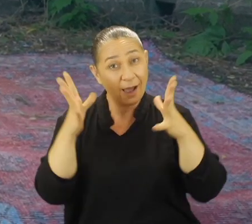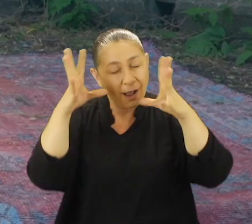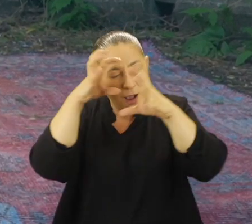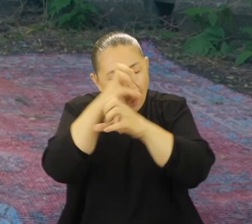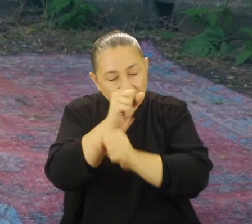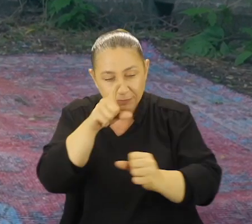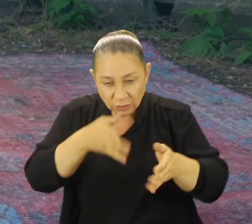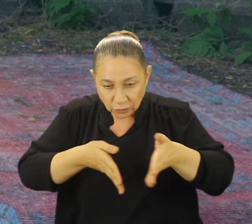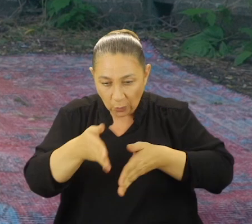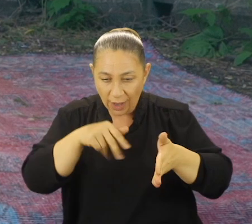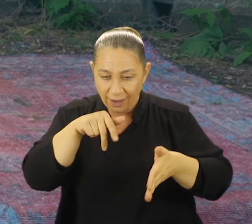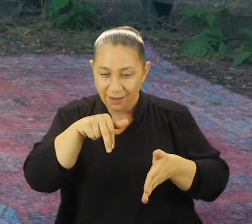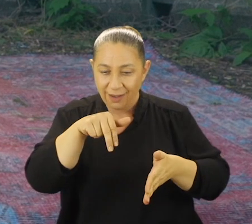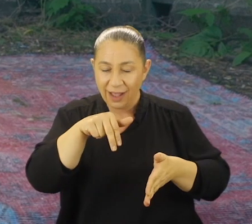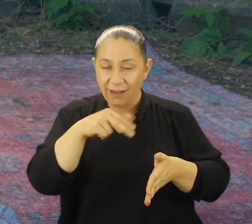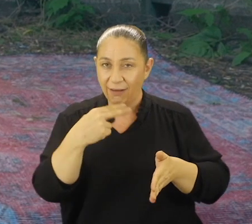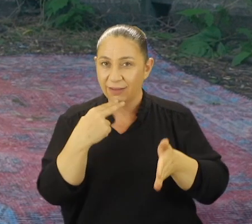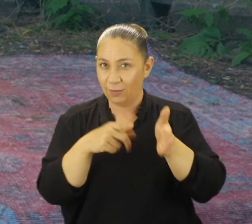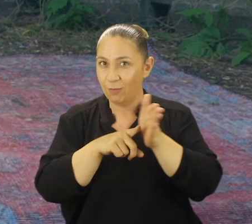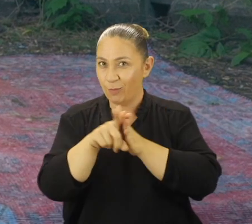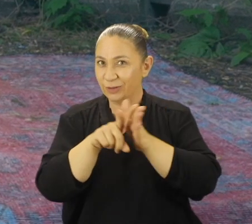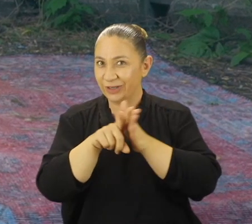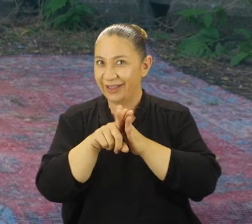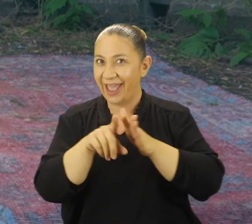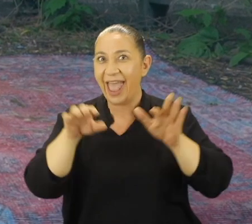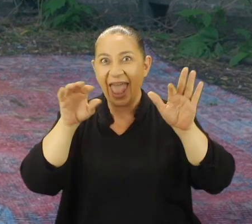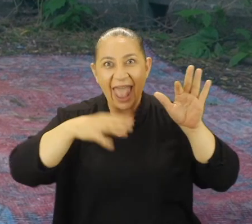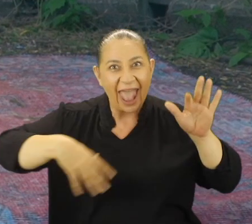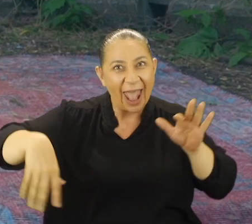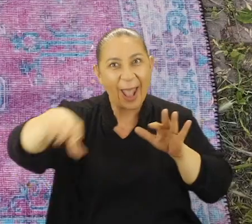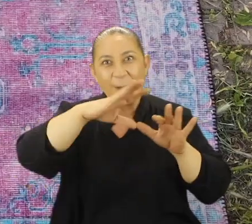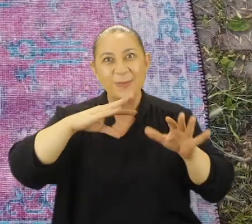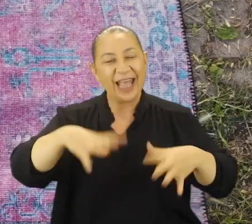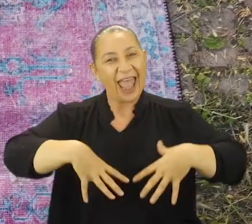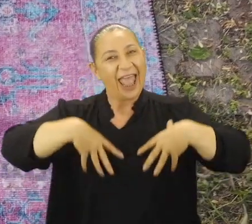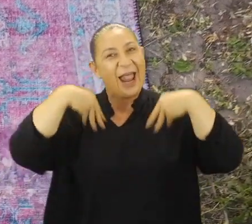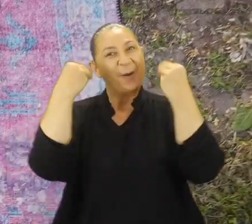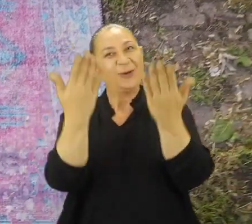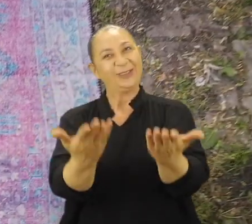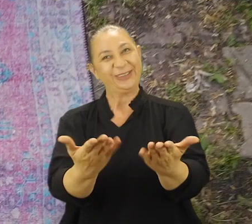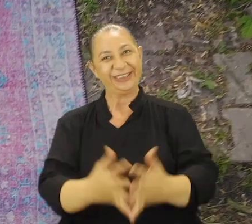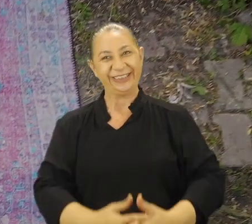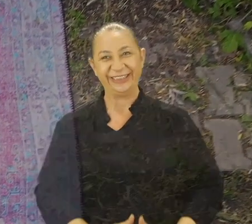karanlık bir sokakta kadınların başarıları hepimize ilham olsun.